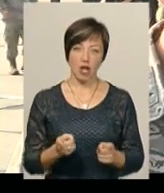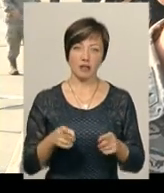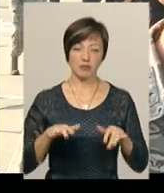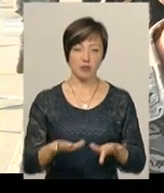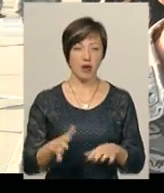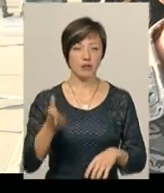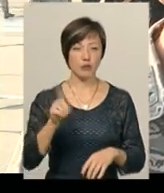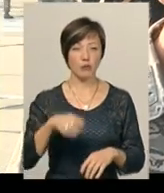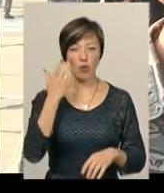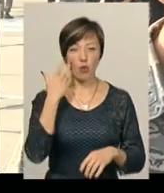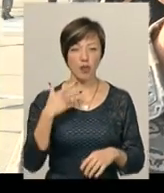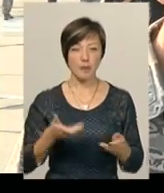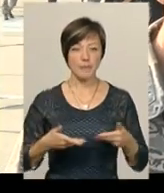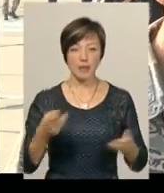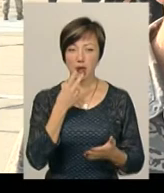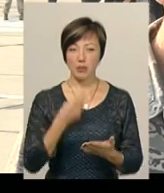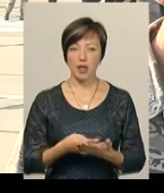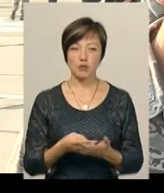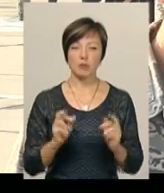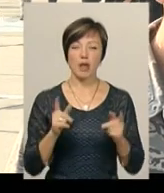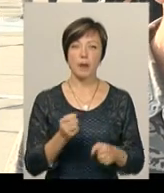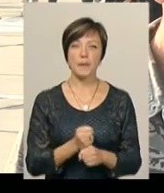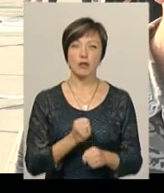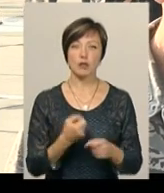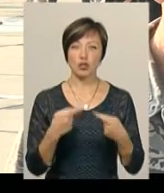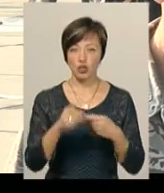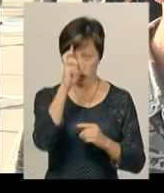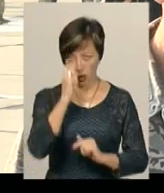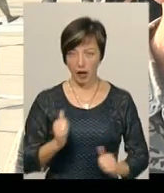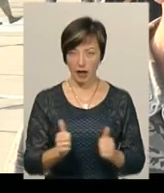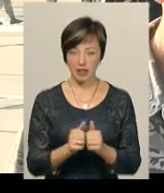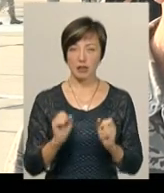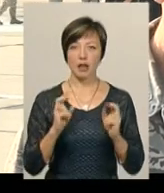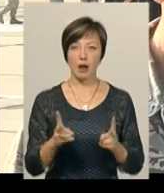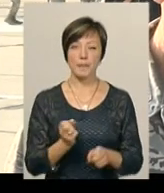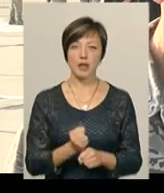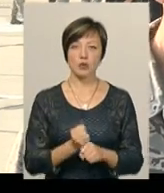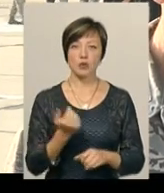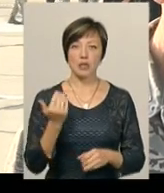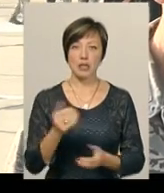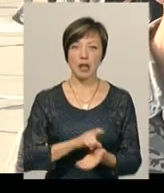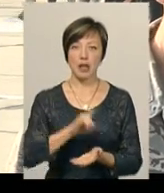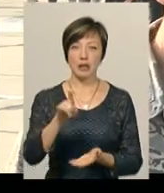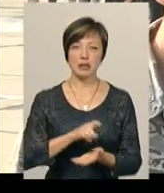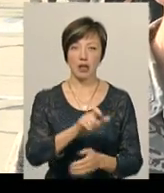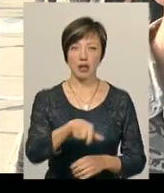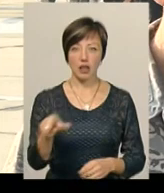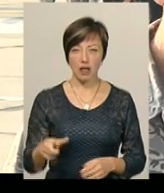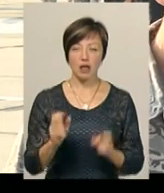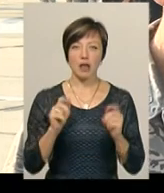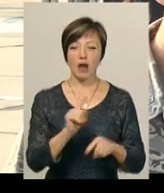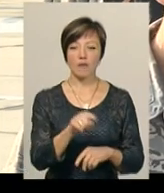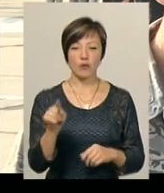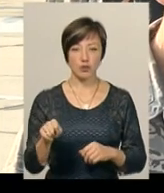І тому, коли ми бачимо, як працюють інші країни і як працюють літаки, як вони